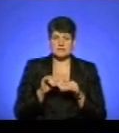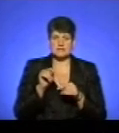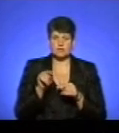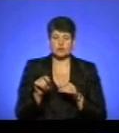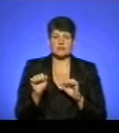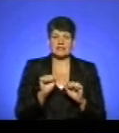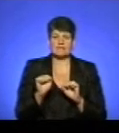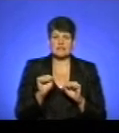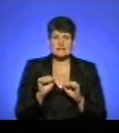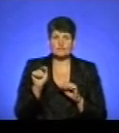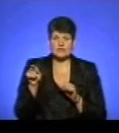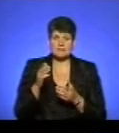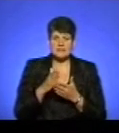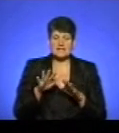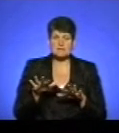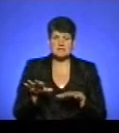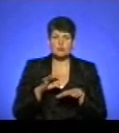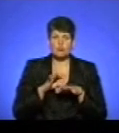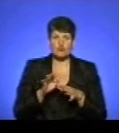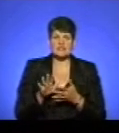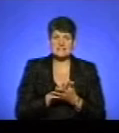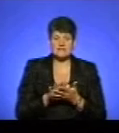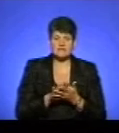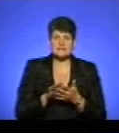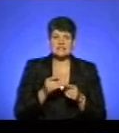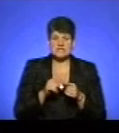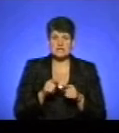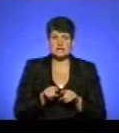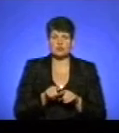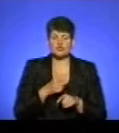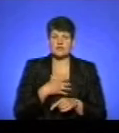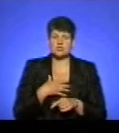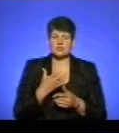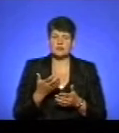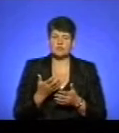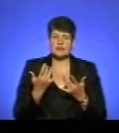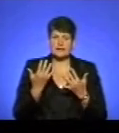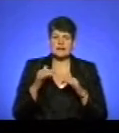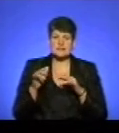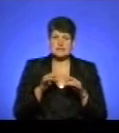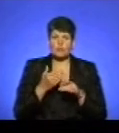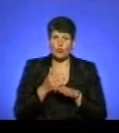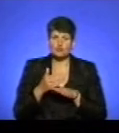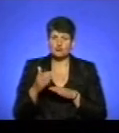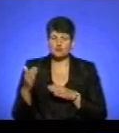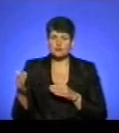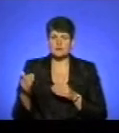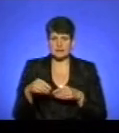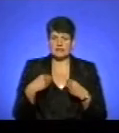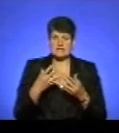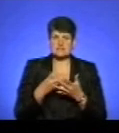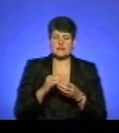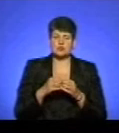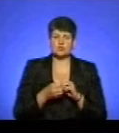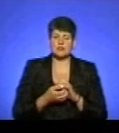керівництво там є на місці, проводить ту дезінфекцію. Це теж важливо. Кілька тих заходів, по чуть-чуть, воно дає свій